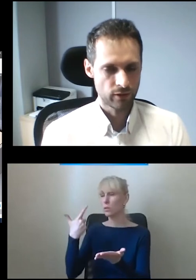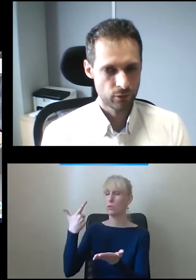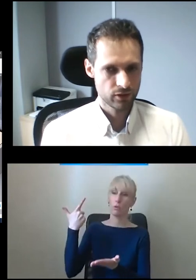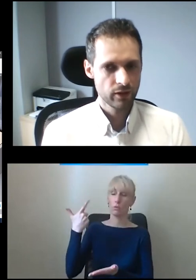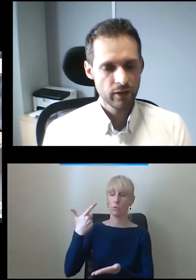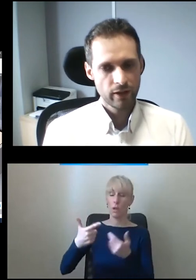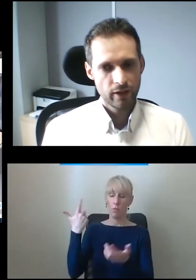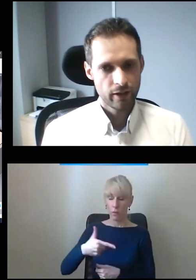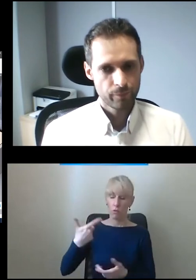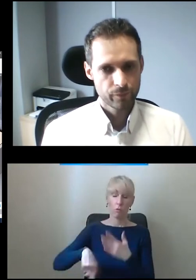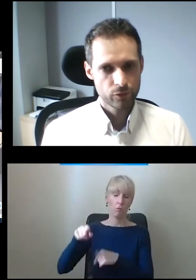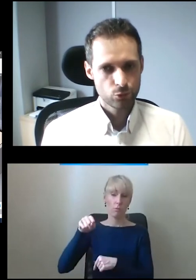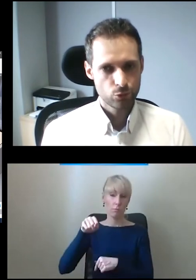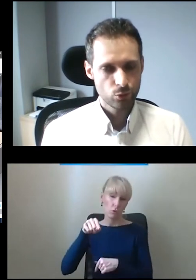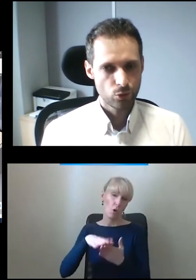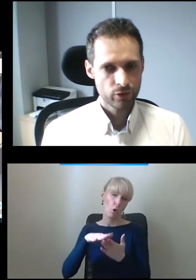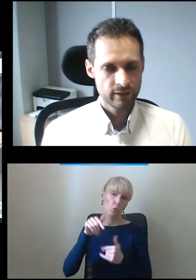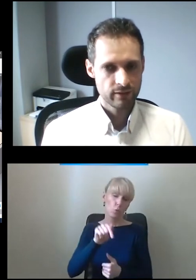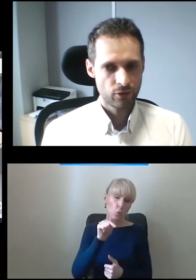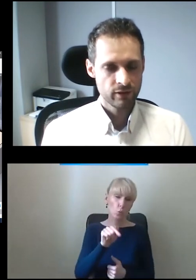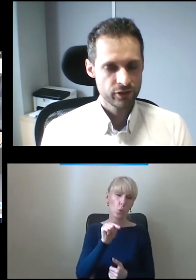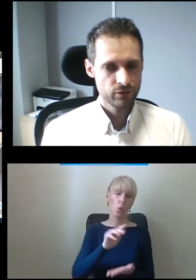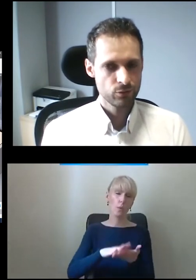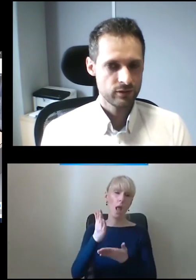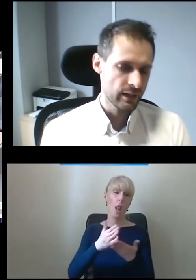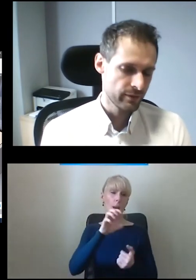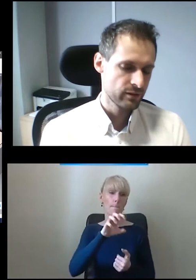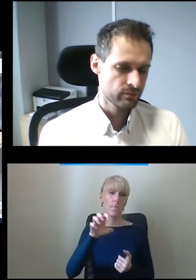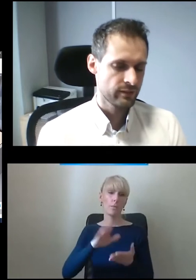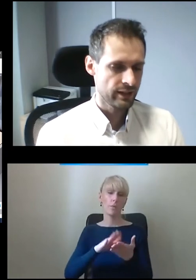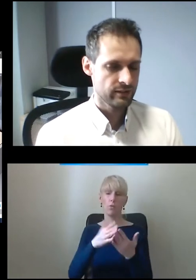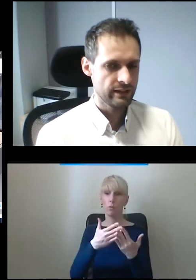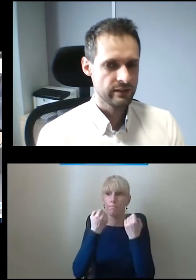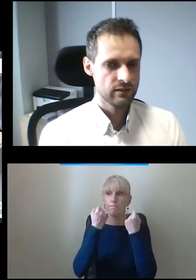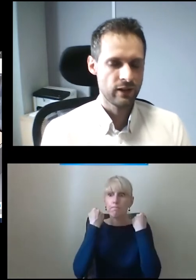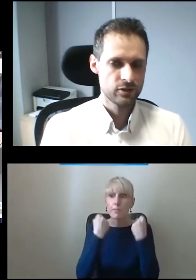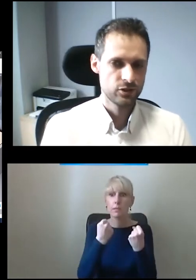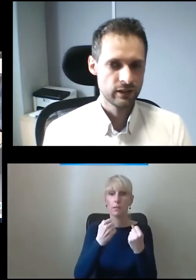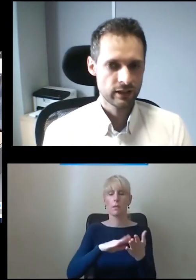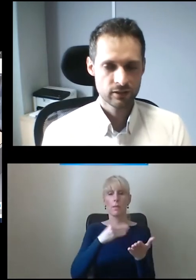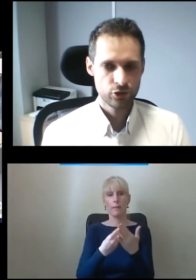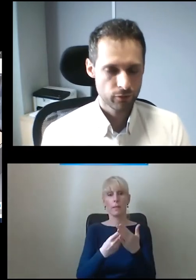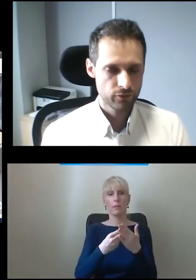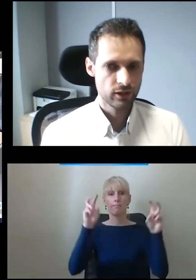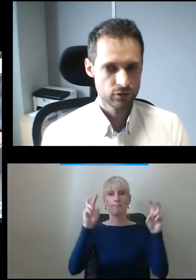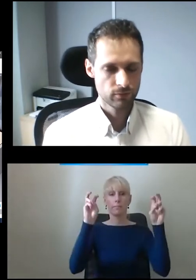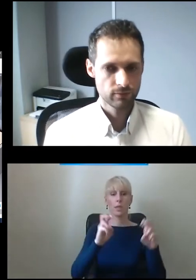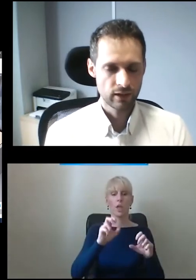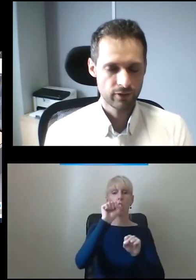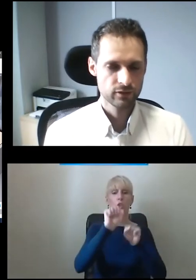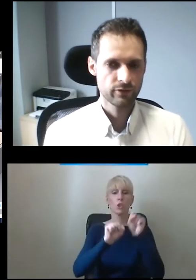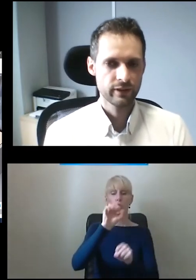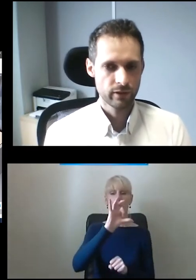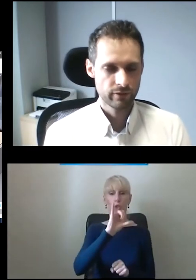złotych w aucie. Tu one, właśnie tu te elementy są najtrwalsze, czyli takie siłowniki są